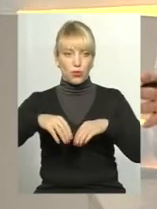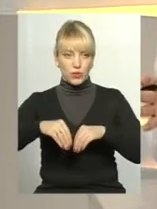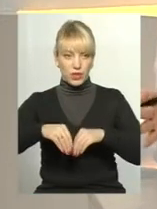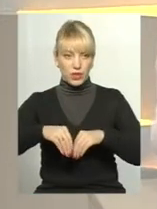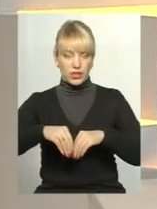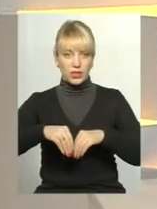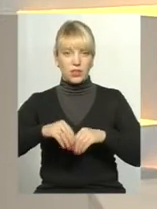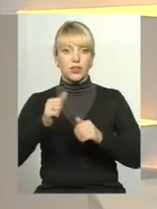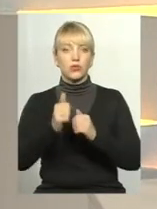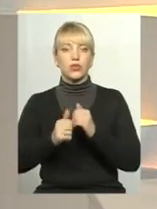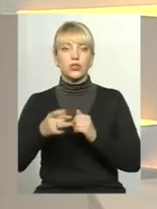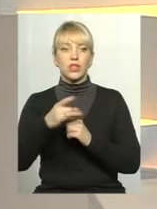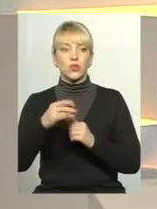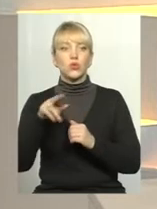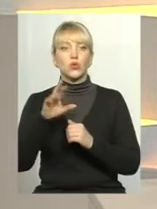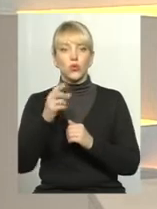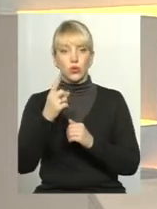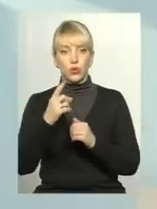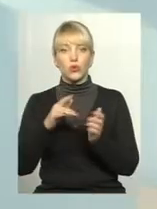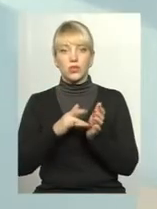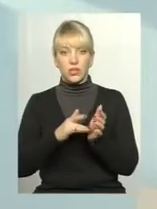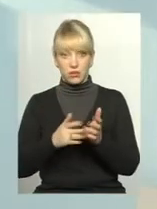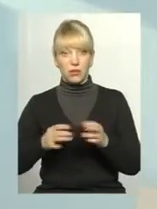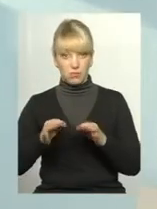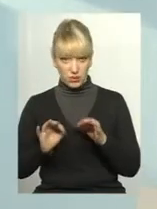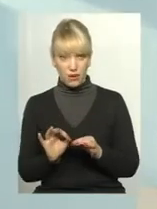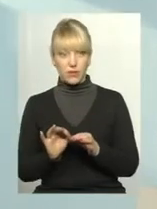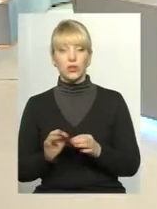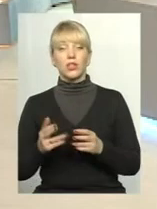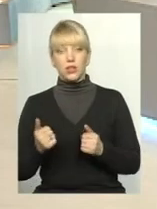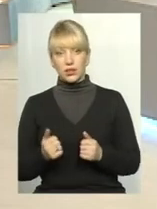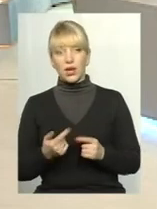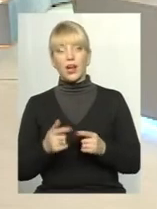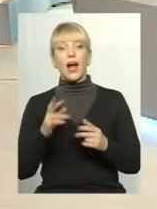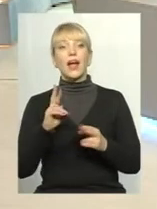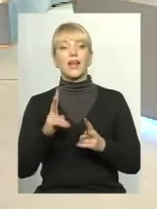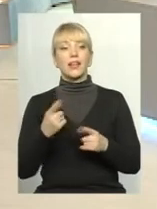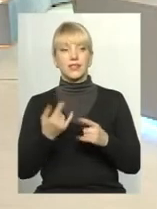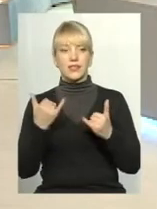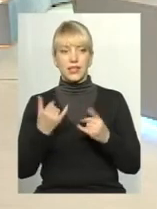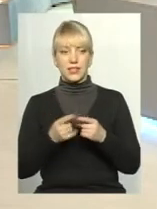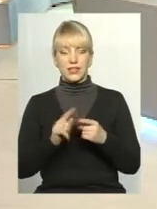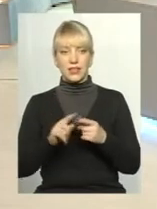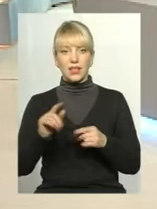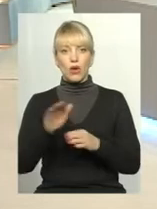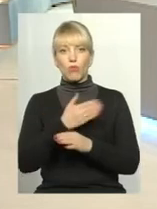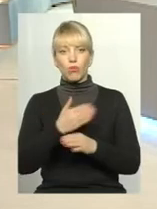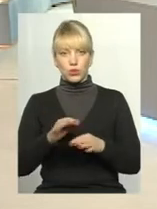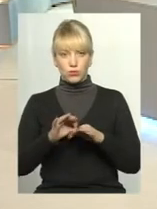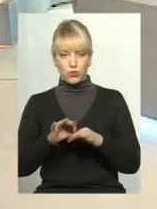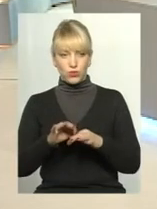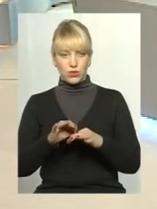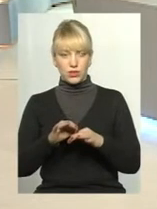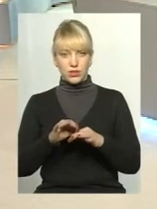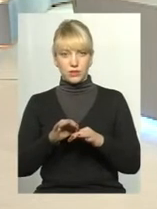кожен район до одного центру. А як зараз цей поділ проходить? Все ж таки,